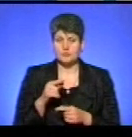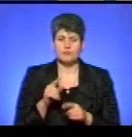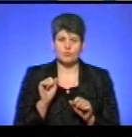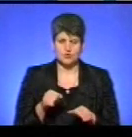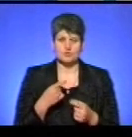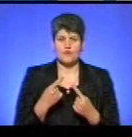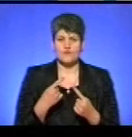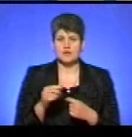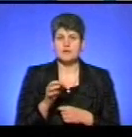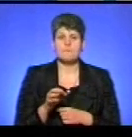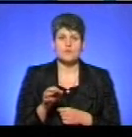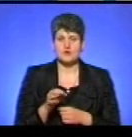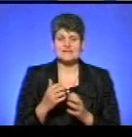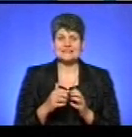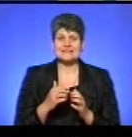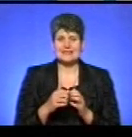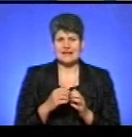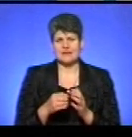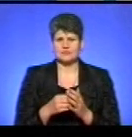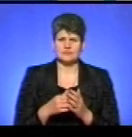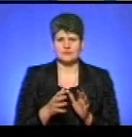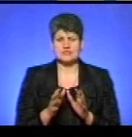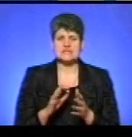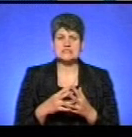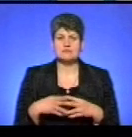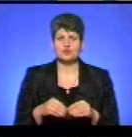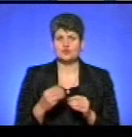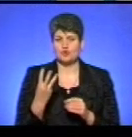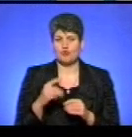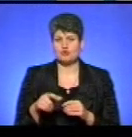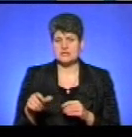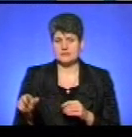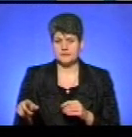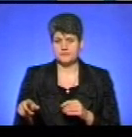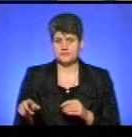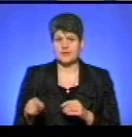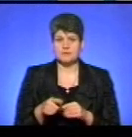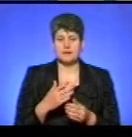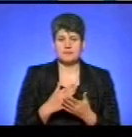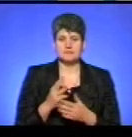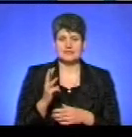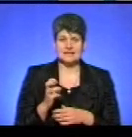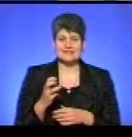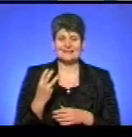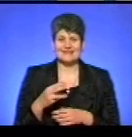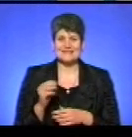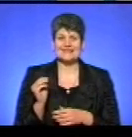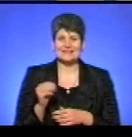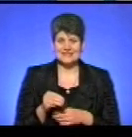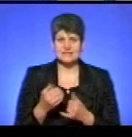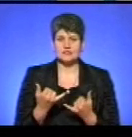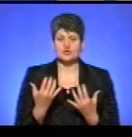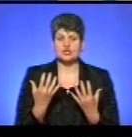середньостатистичну сім'ю, це з трьох осіб, то ми маємо 330 тисяч на